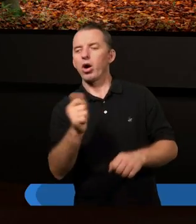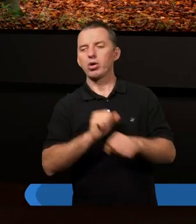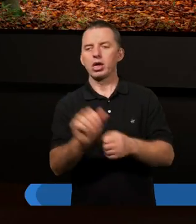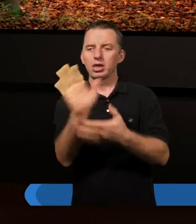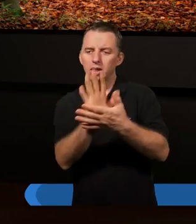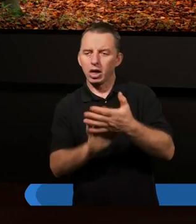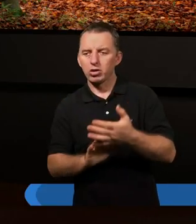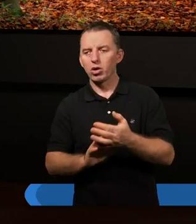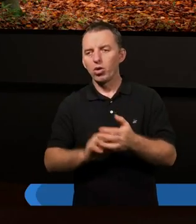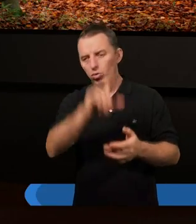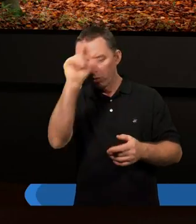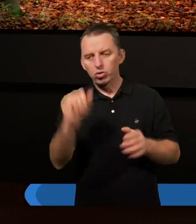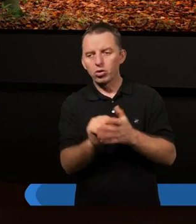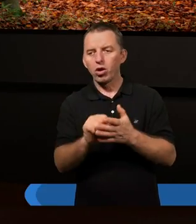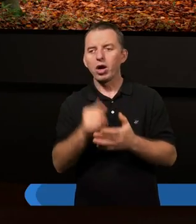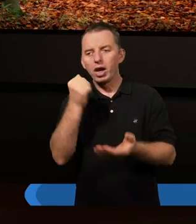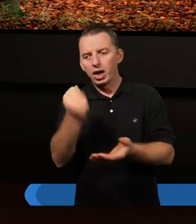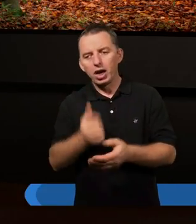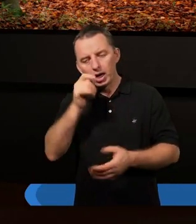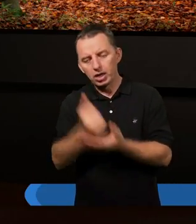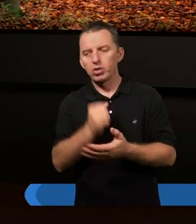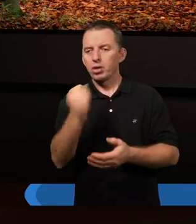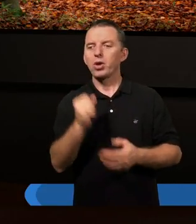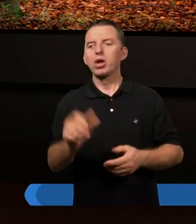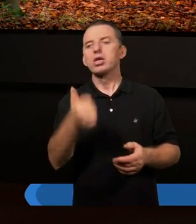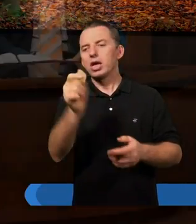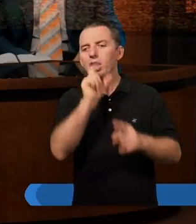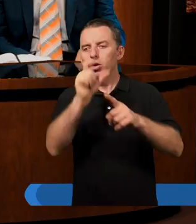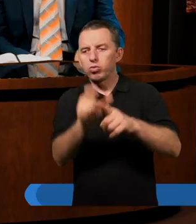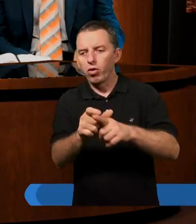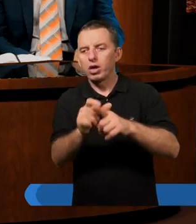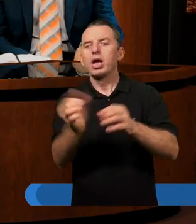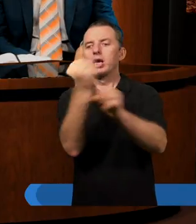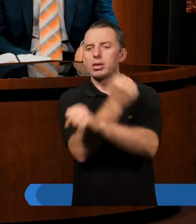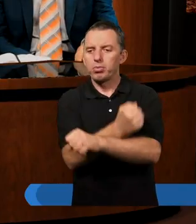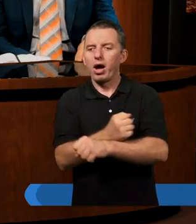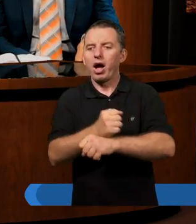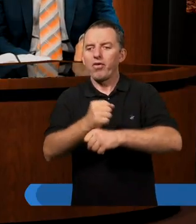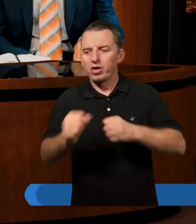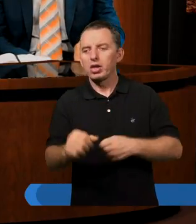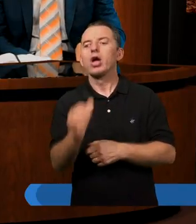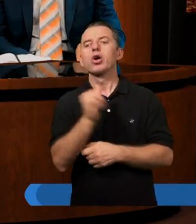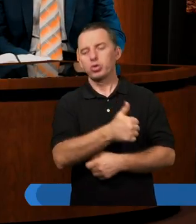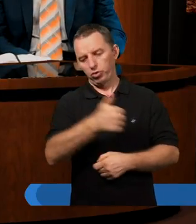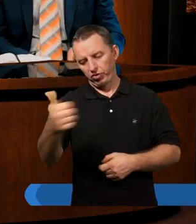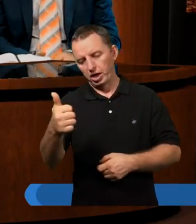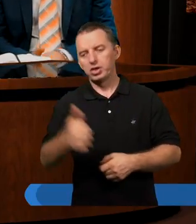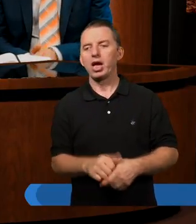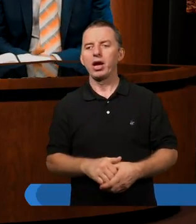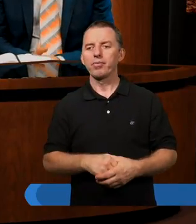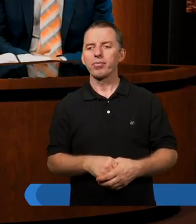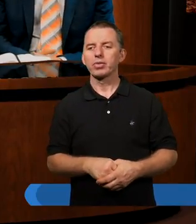apostoła Pawła do Rzymian? Może jedno słowo? Zbawienie. Zbawienie, świetnie, zbawienie.